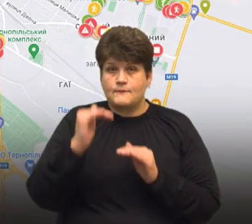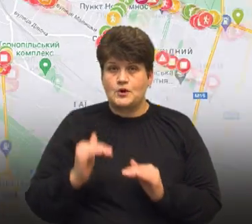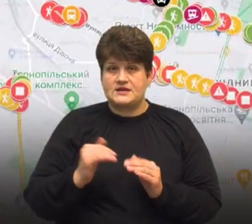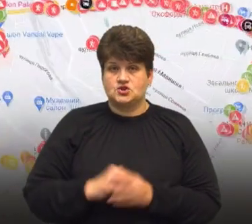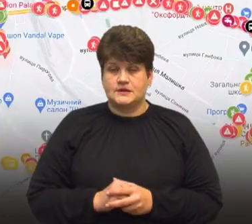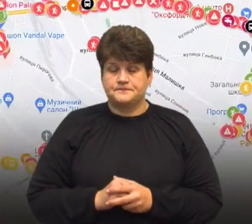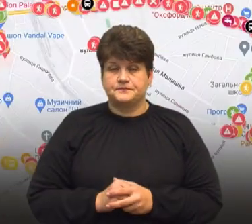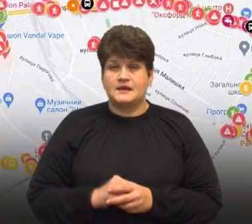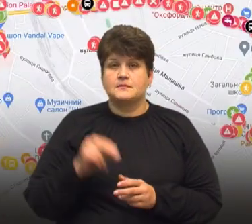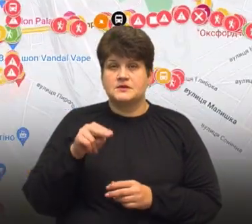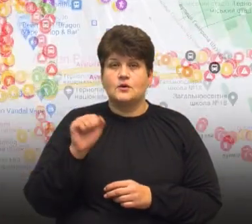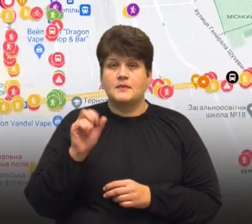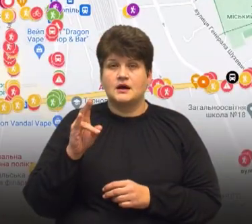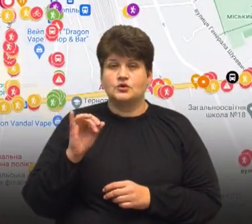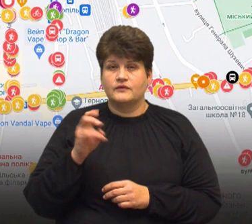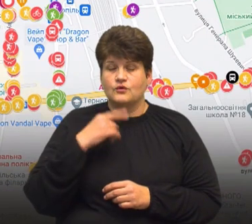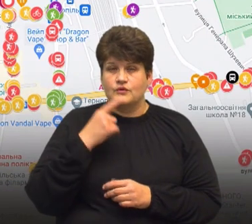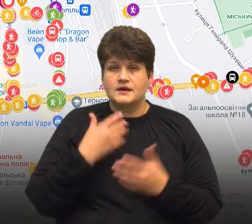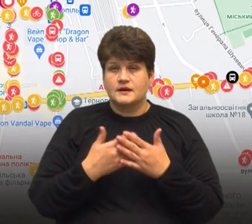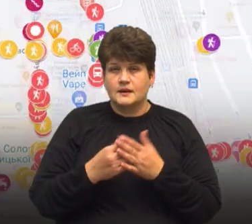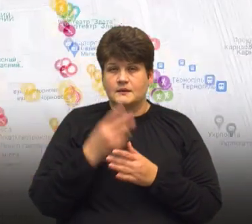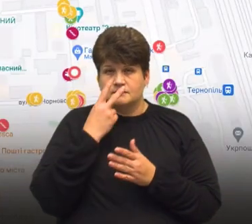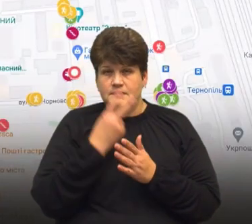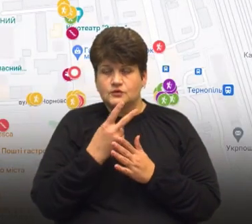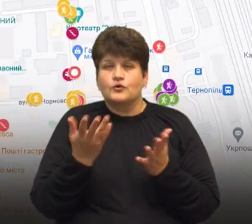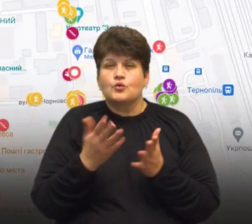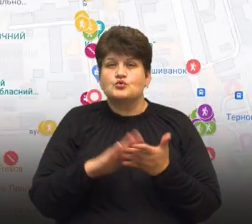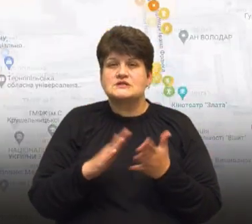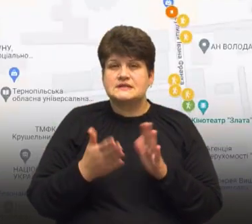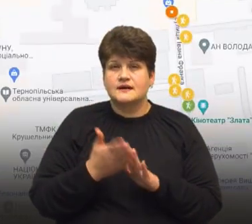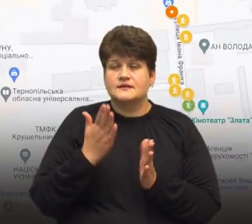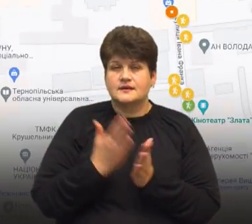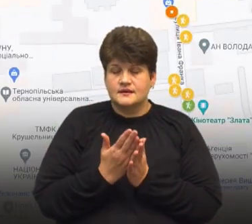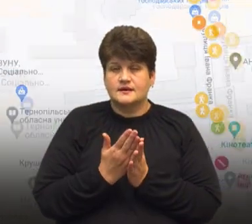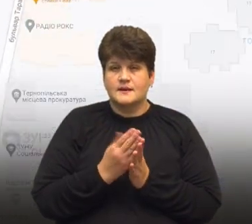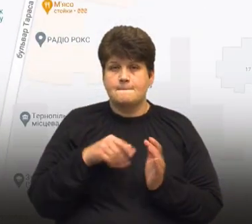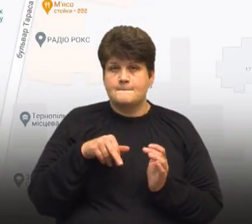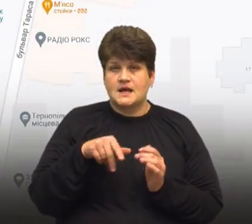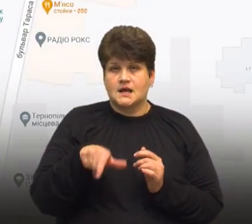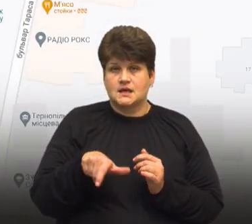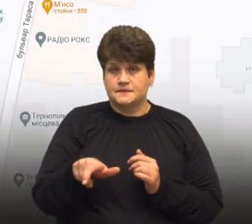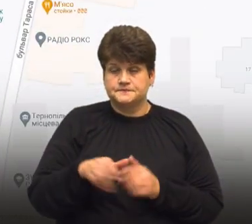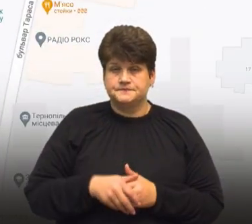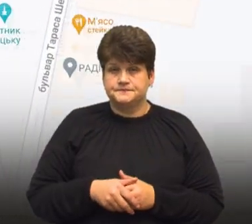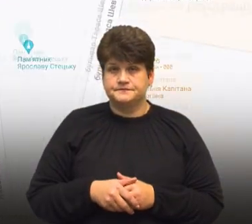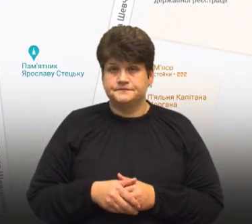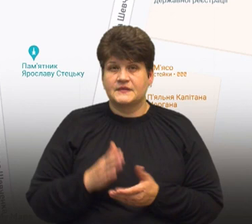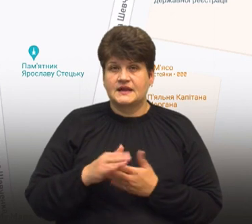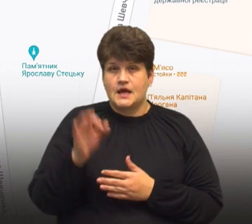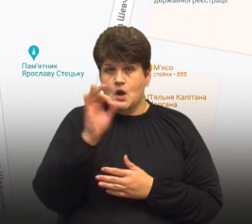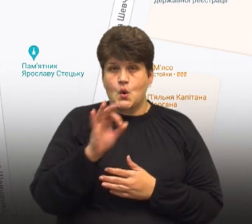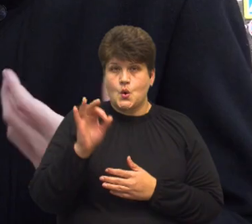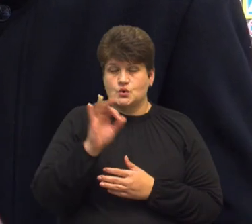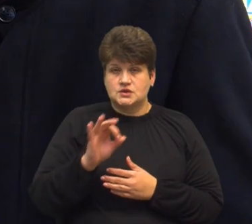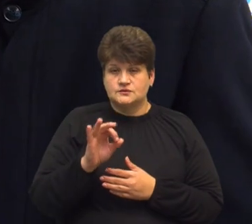Петро Пановик каже, на карті є умовні позначки, де видно, у якому стані перебуває пішохідний перехід. Є кружечки з іконкою